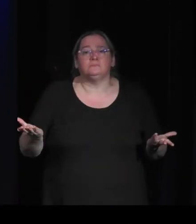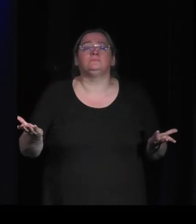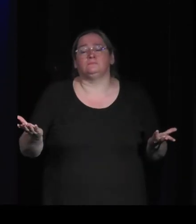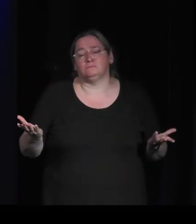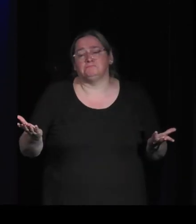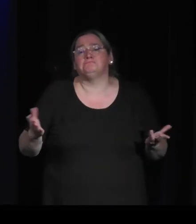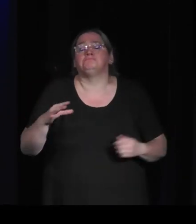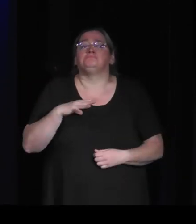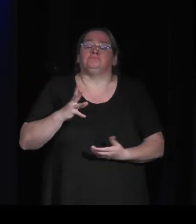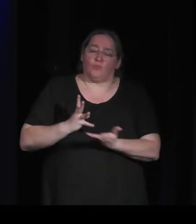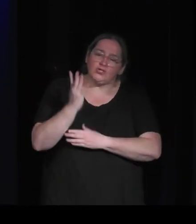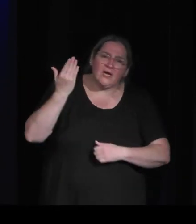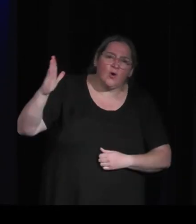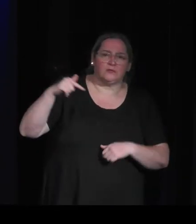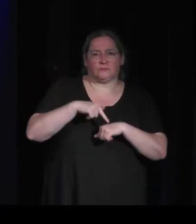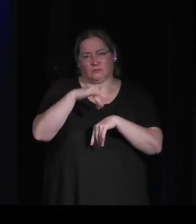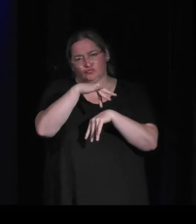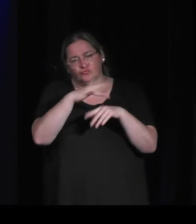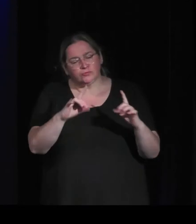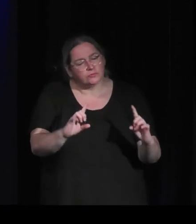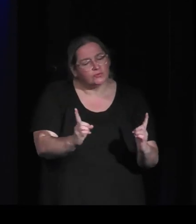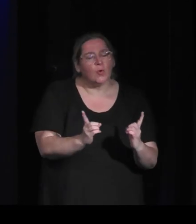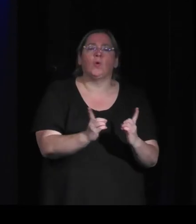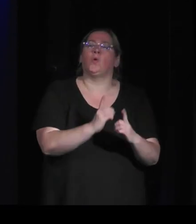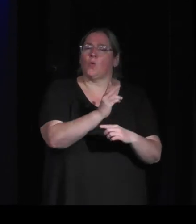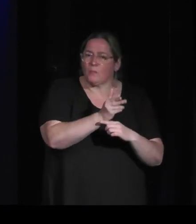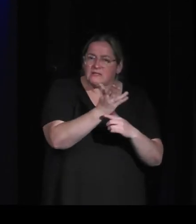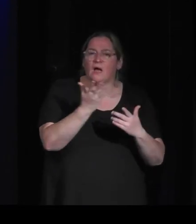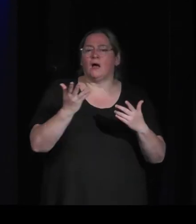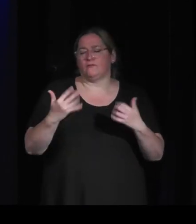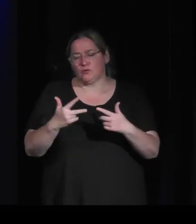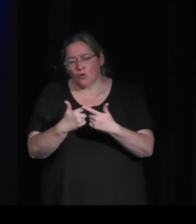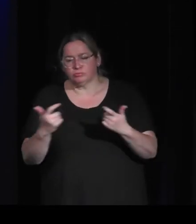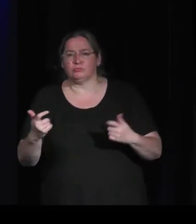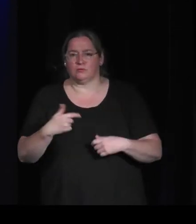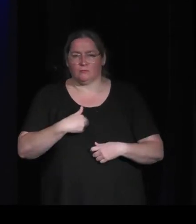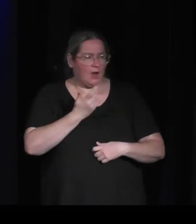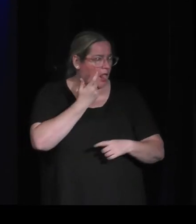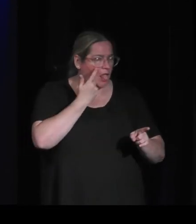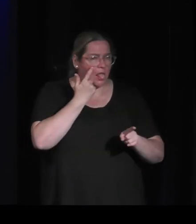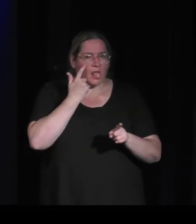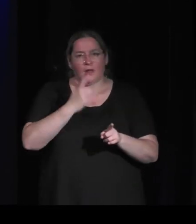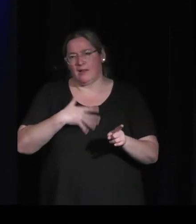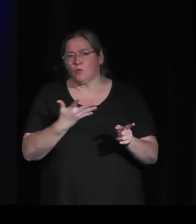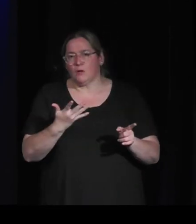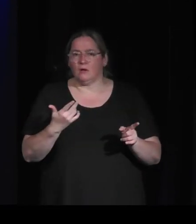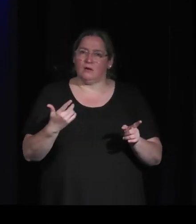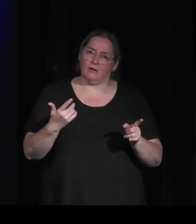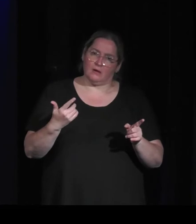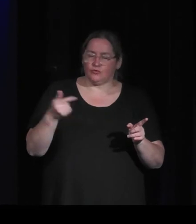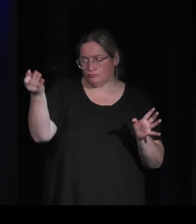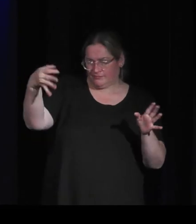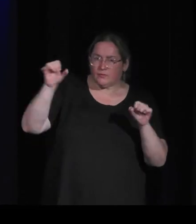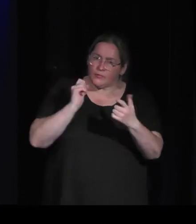du court-métrage, etc., qui m'ont permis de voir aussi ce qui plaisait. donc je ne pars pas complètement dans l'inconnu et puis je m'entoure aussi d'une